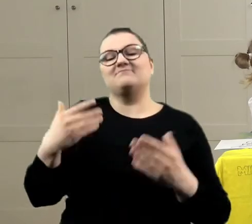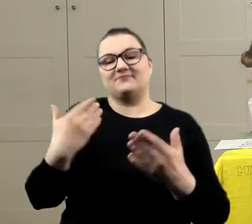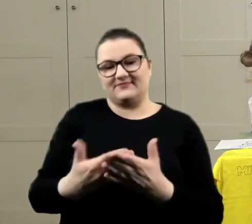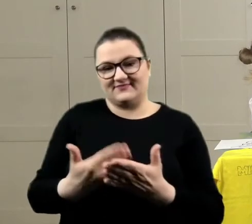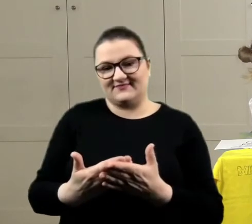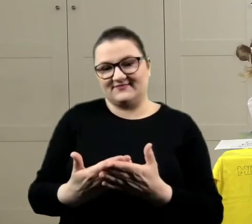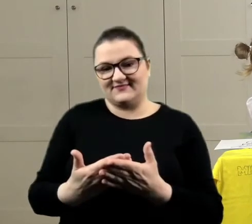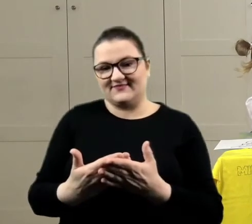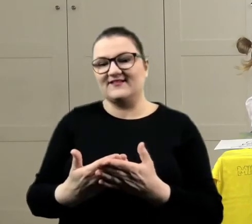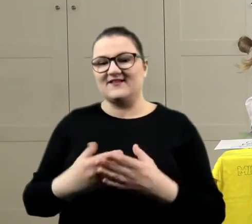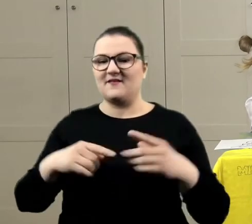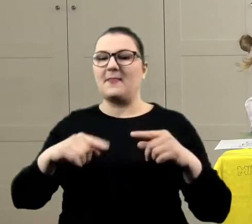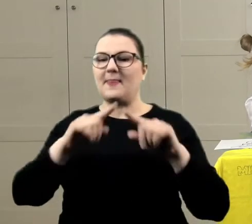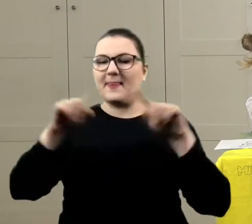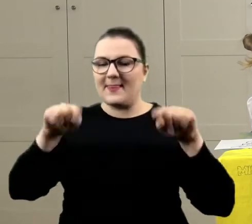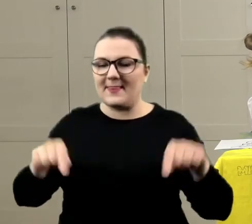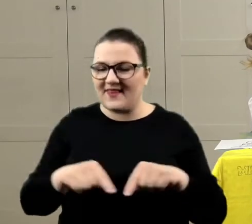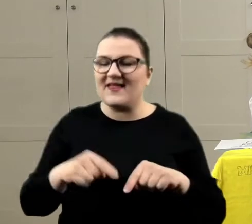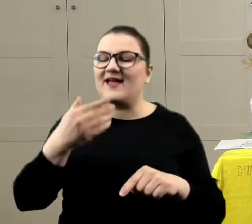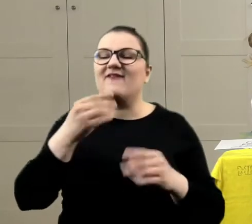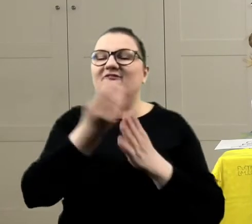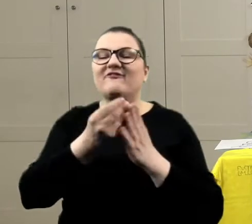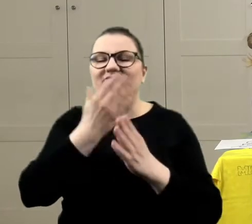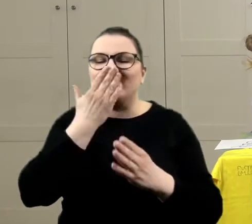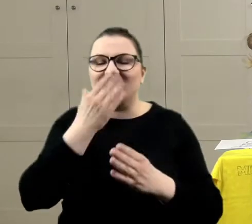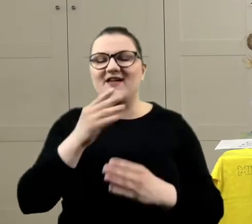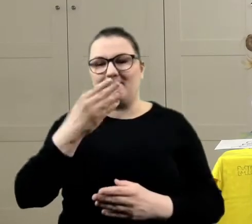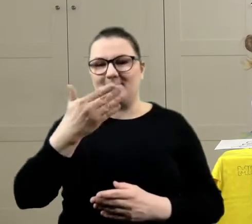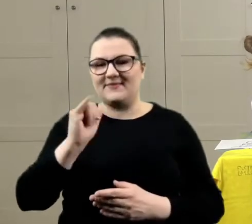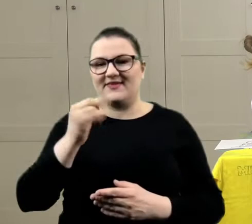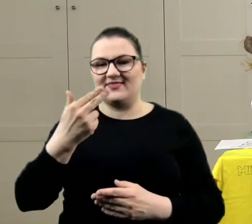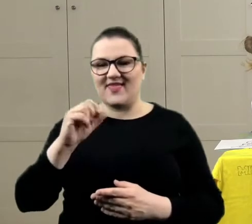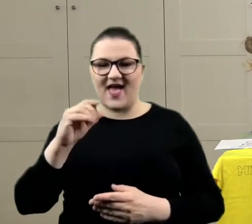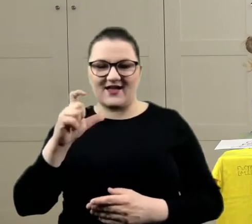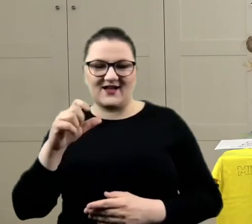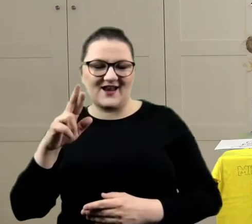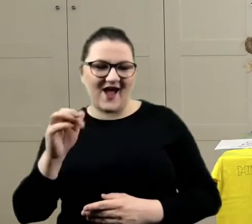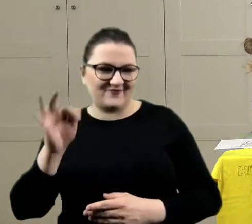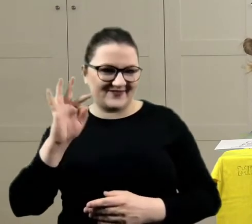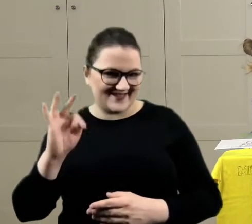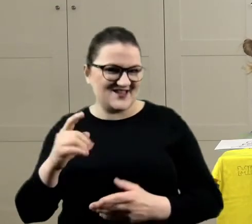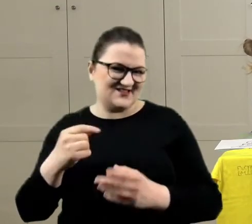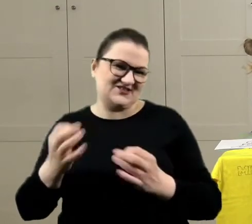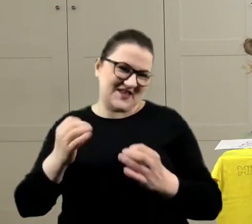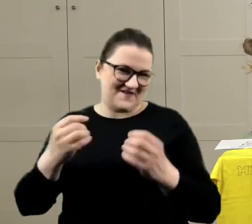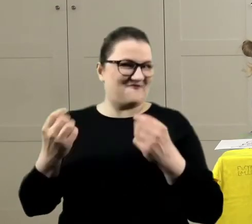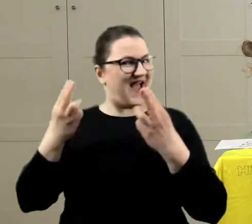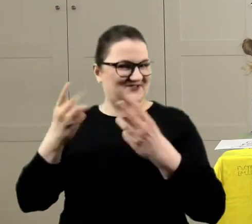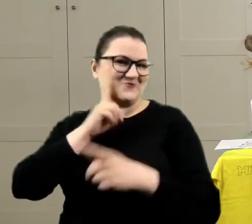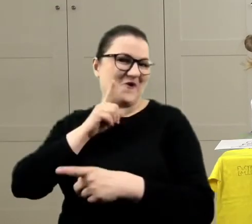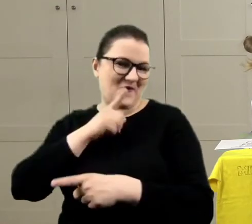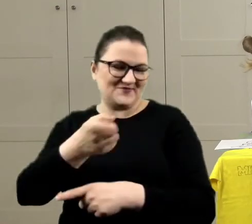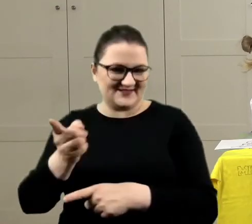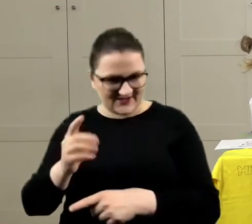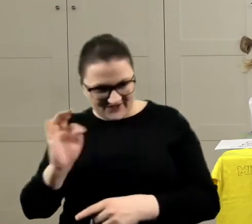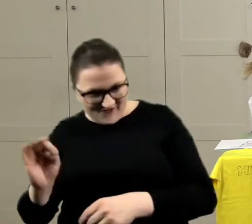MyCrafta. Tak, ma MyCrafta, a to jest taki motyw, słuchajcie, dziś bardzo dla chłopców ważny, prawda? Lubią Twoi